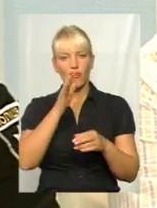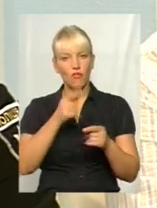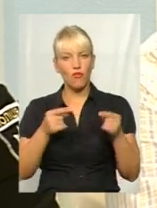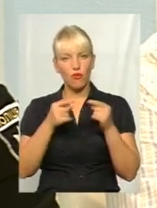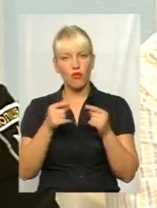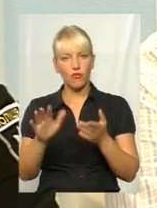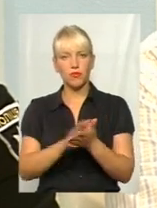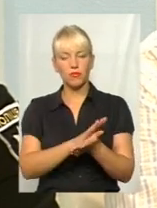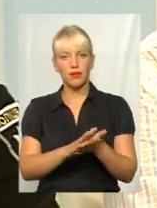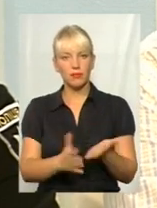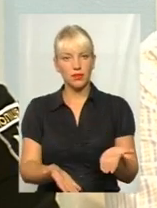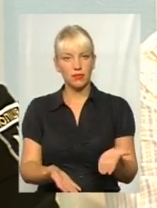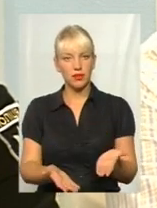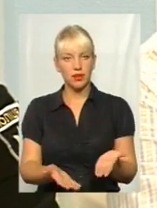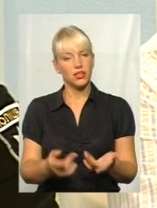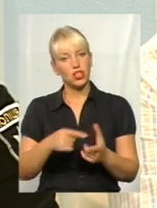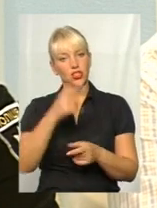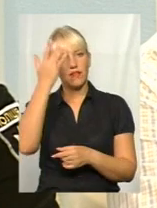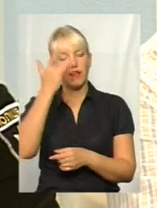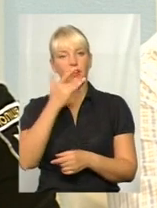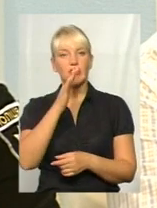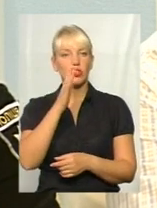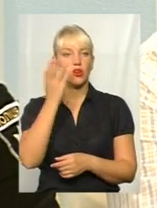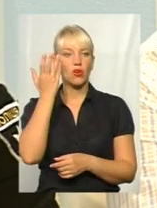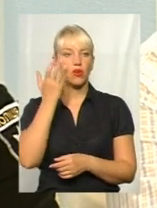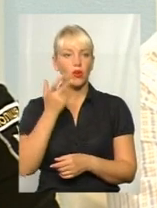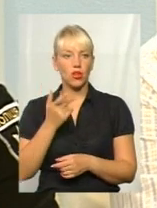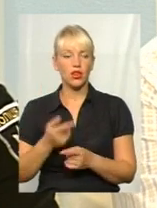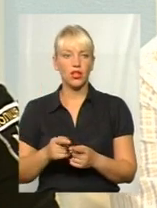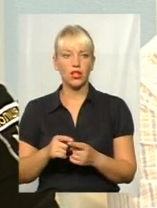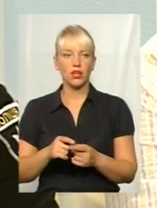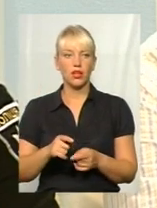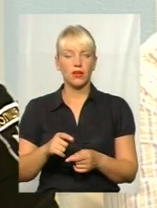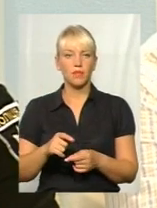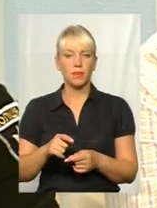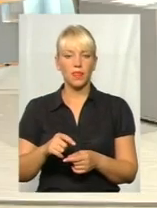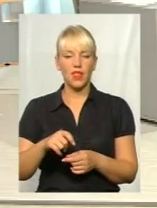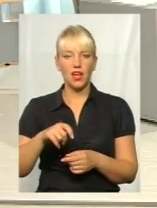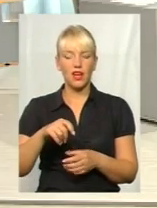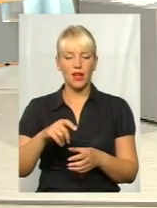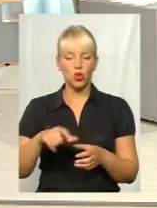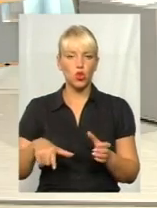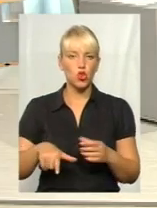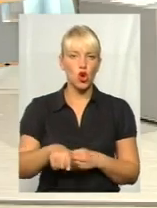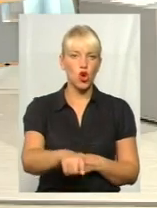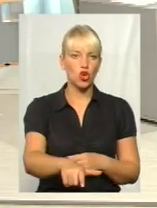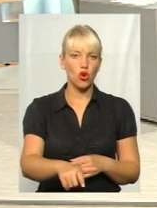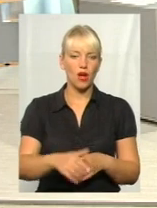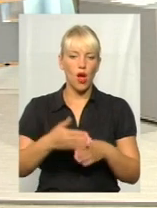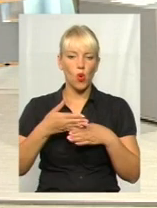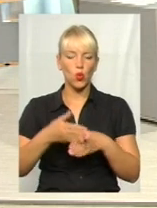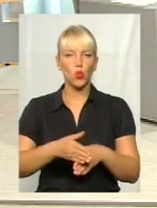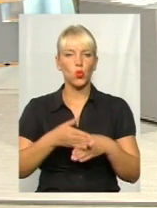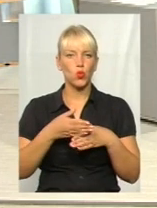в зимний час. А в літній час, коли фури приїжджають і розогриває, сама дорога руйнується,